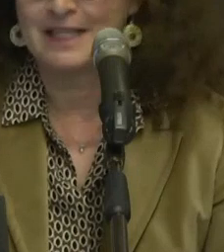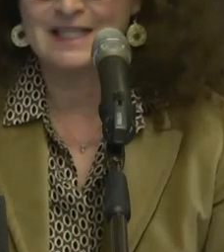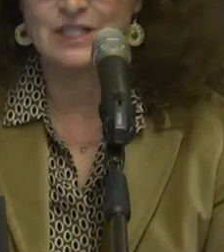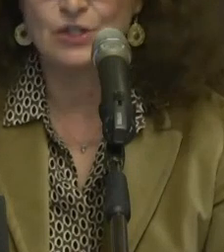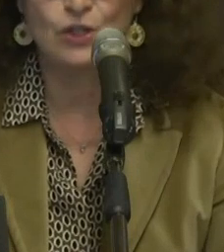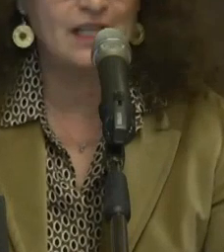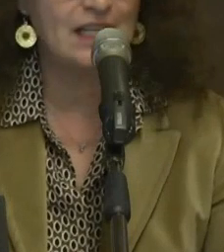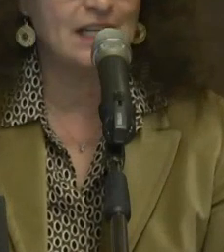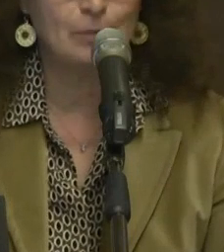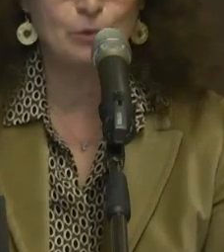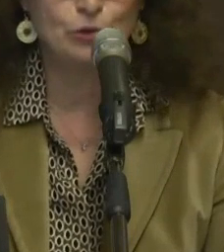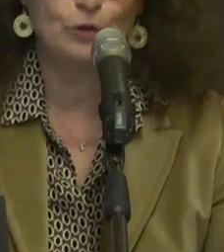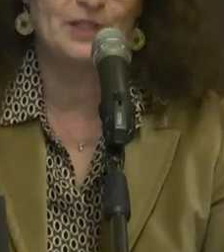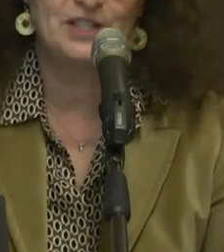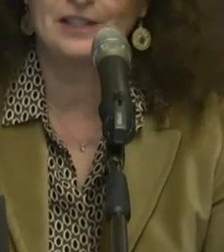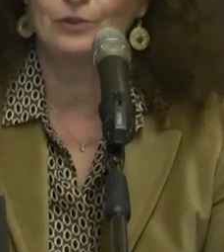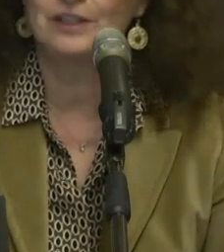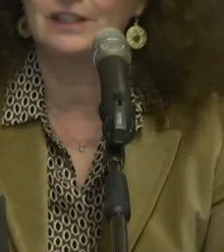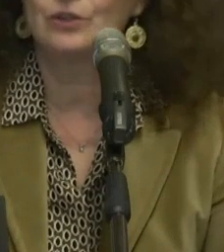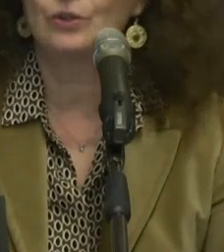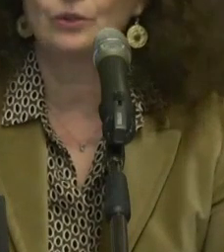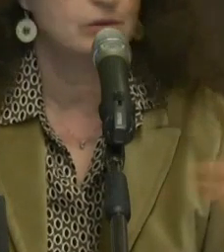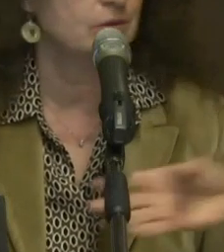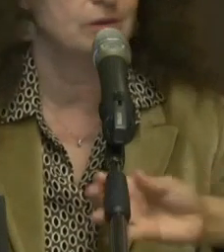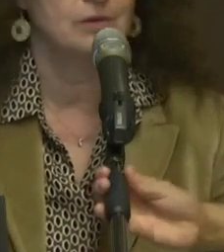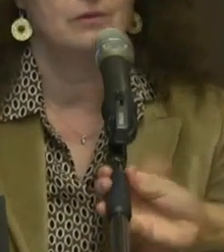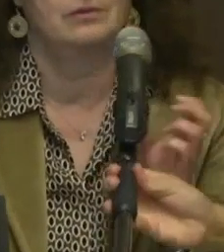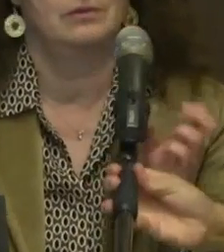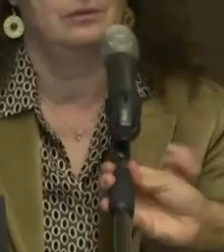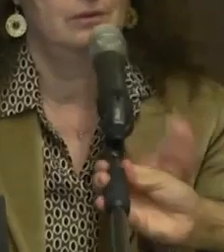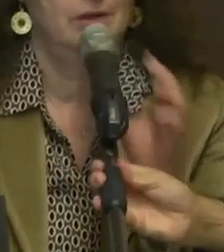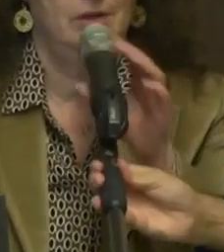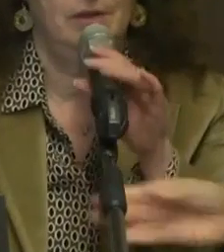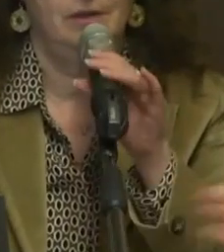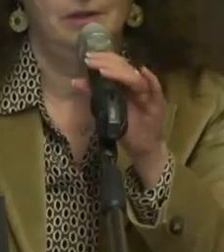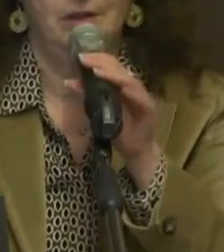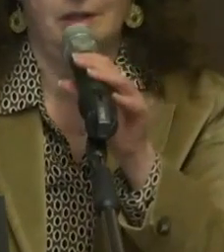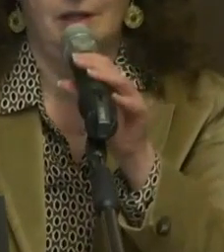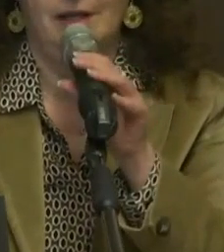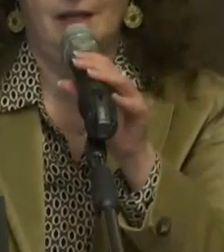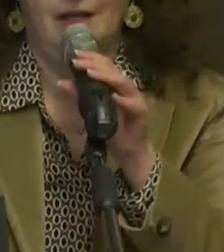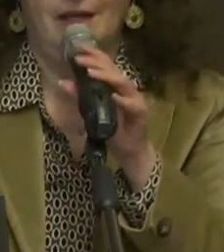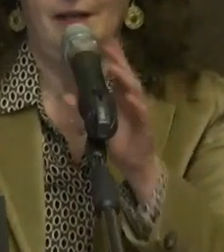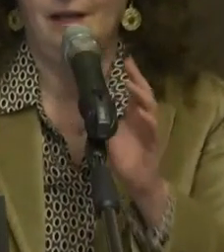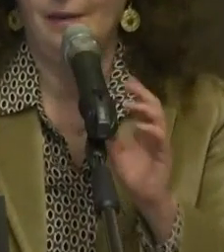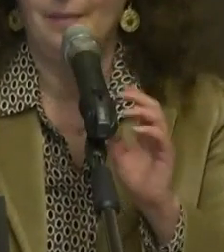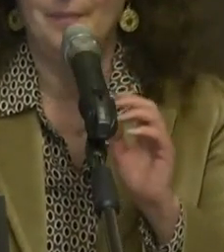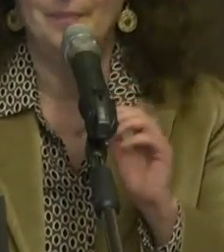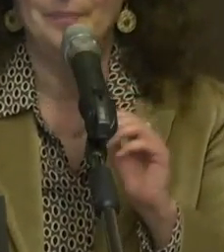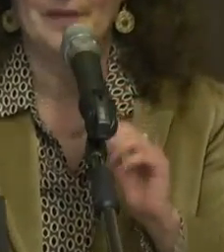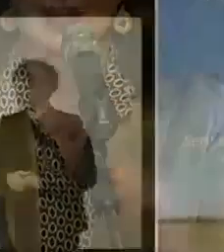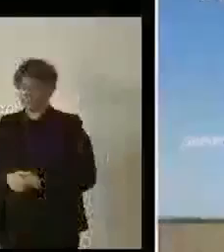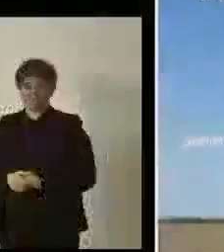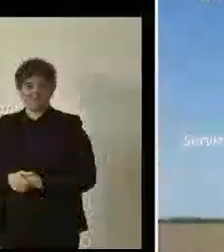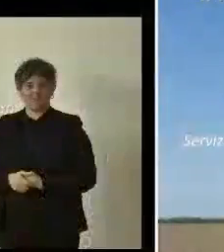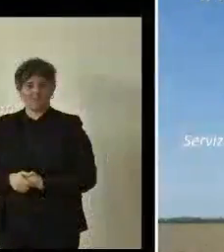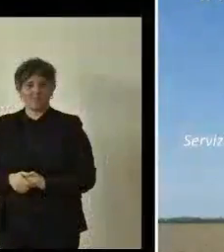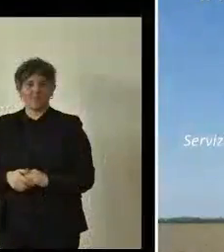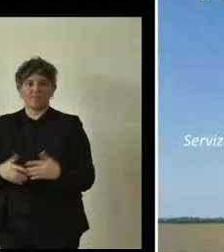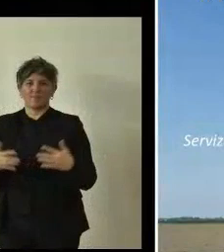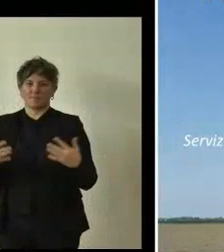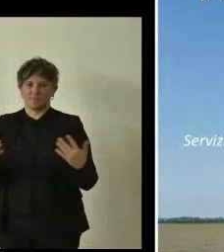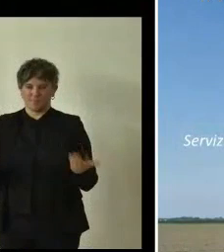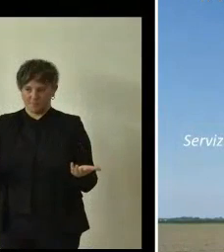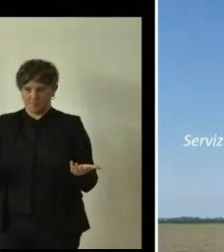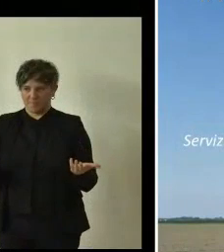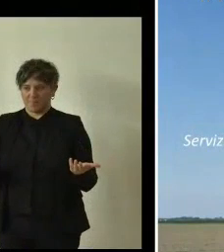pubblicazione che appunto, come già stato detto, raccoglie